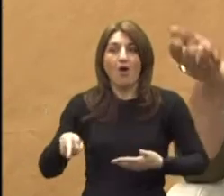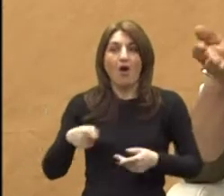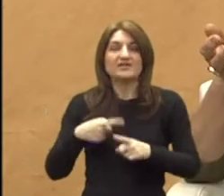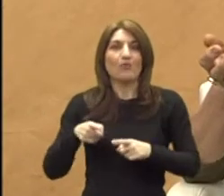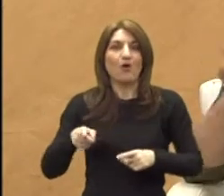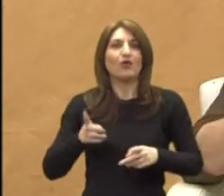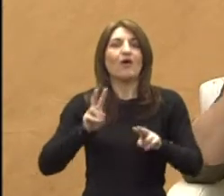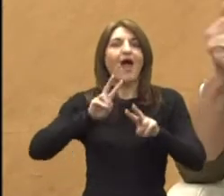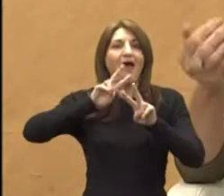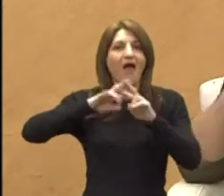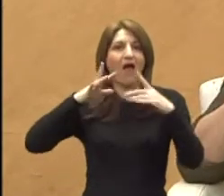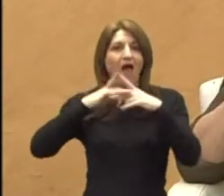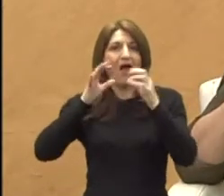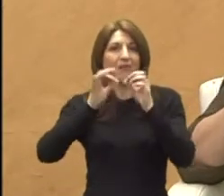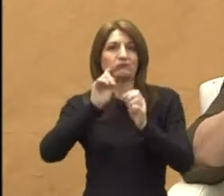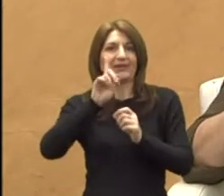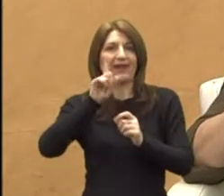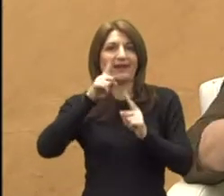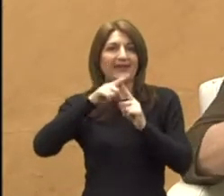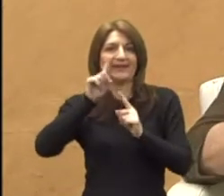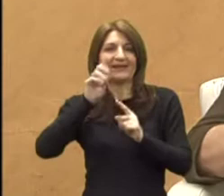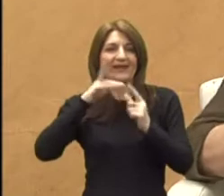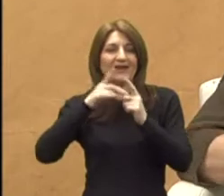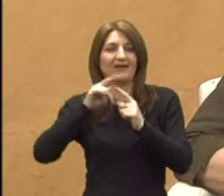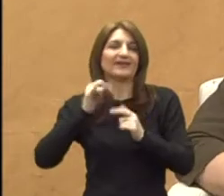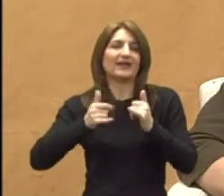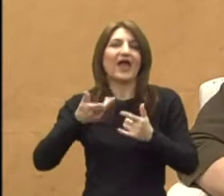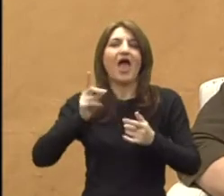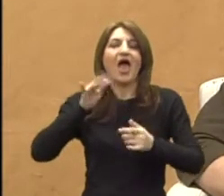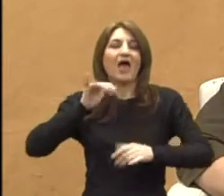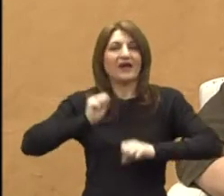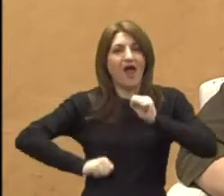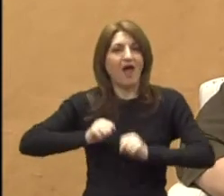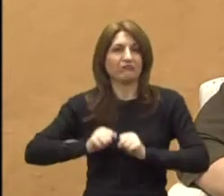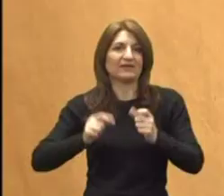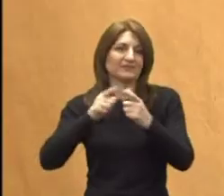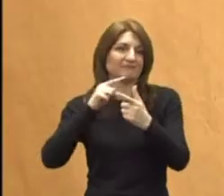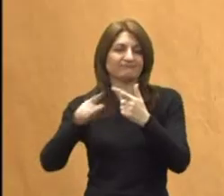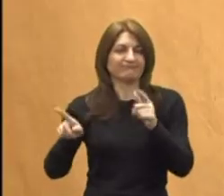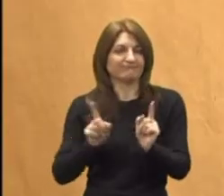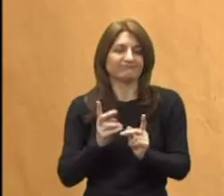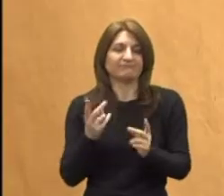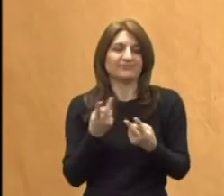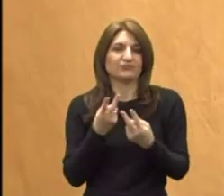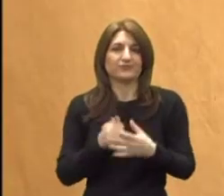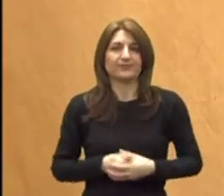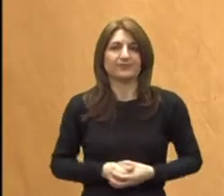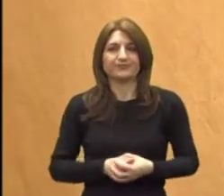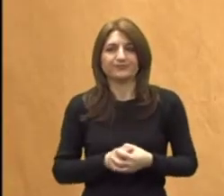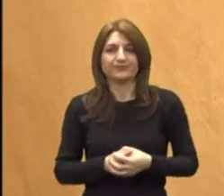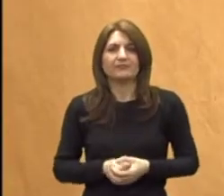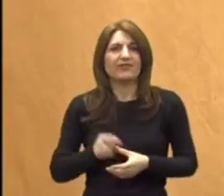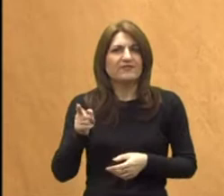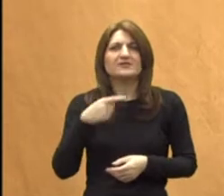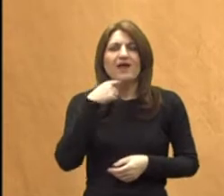rehabilitirati ili rehabilitirati. Dovisi o čemu se rad. Evo, vi ste upravo kazali nešto što je